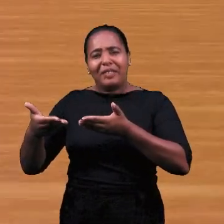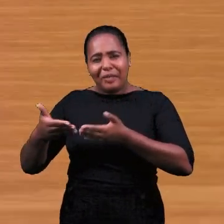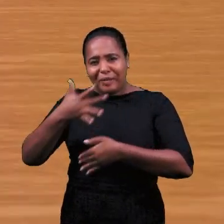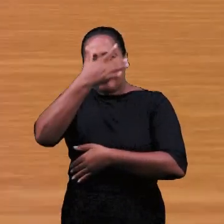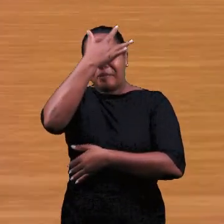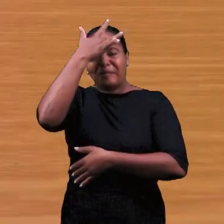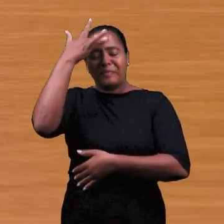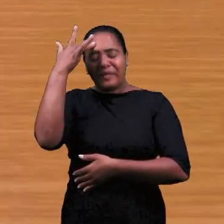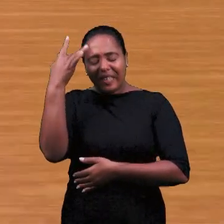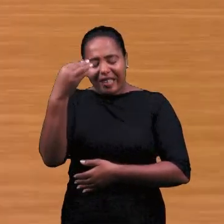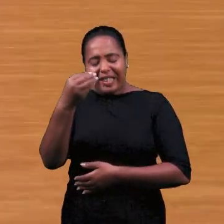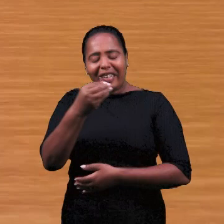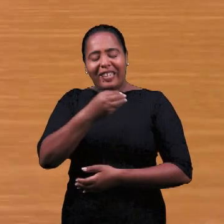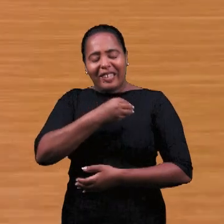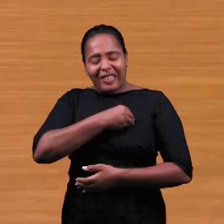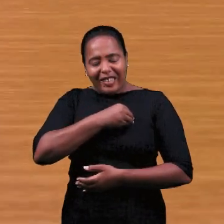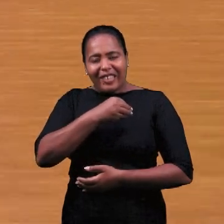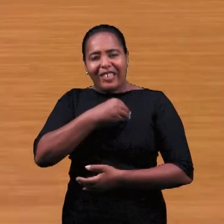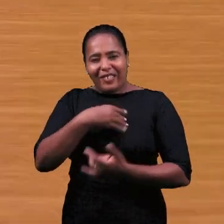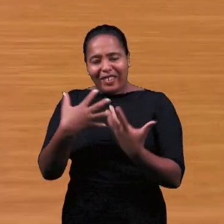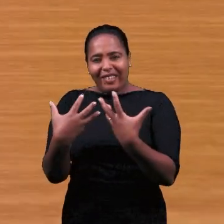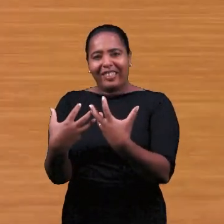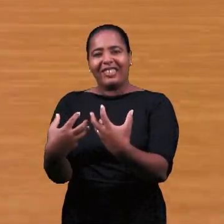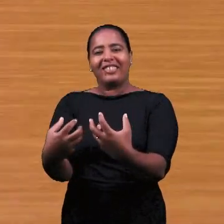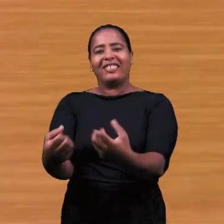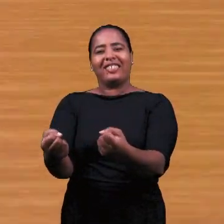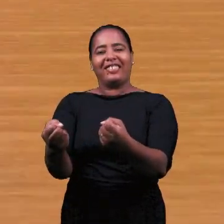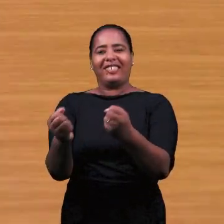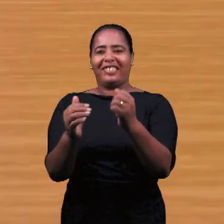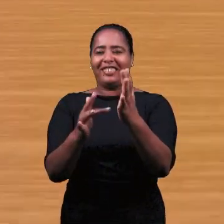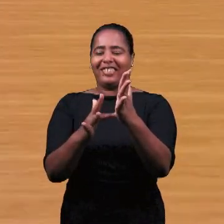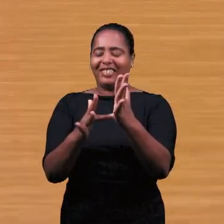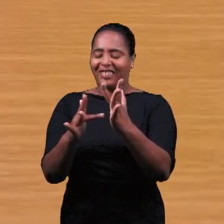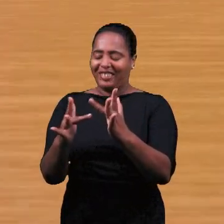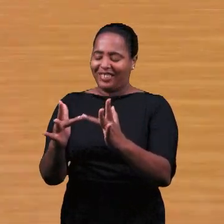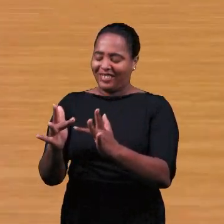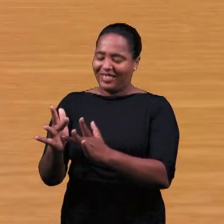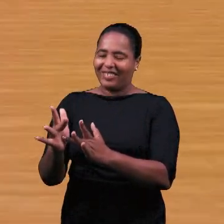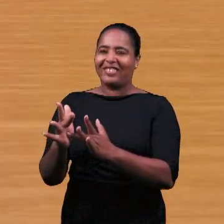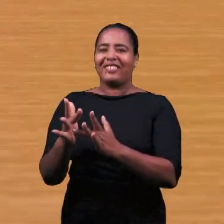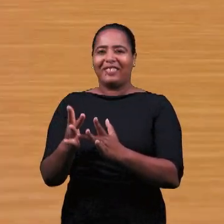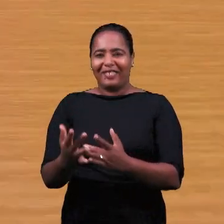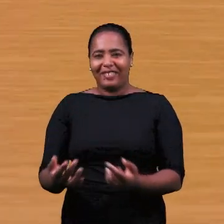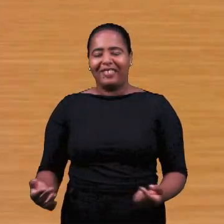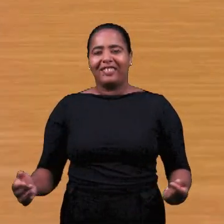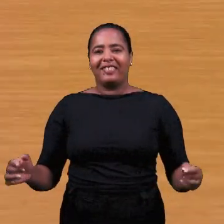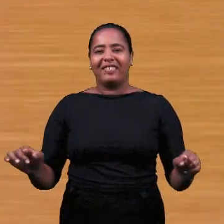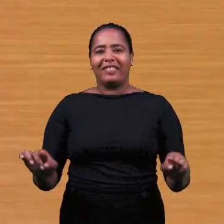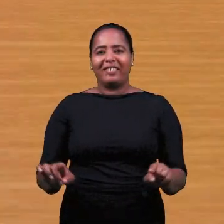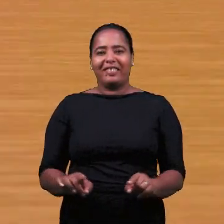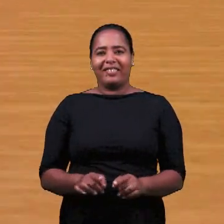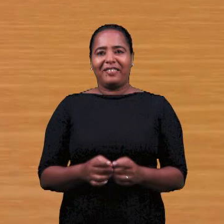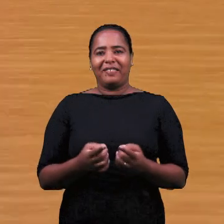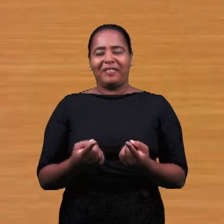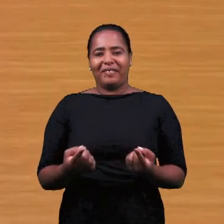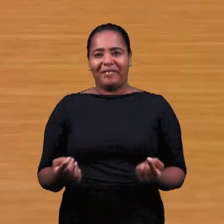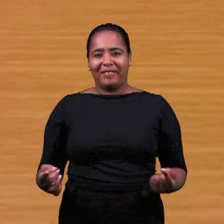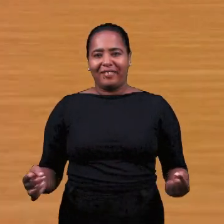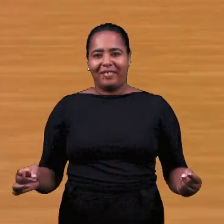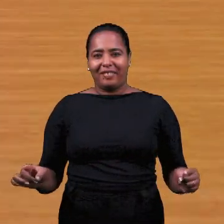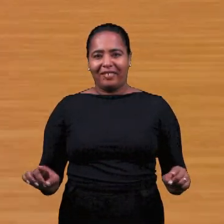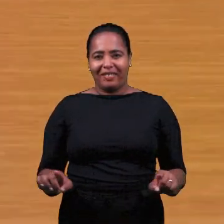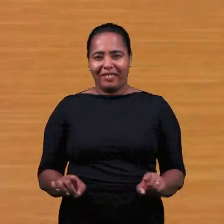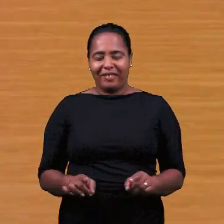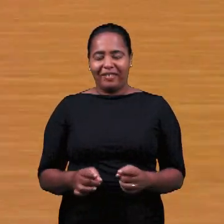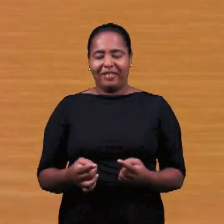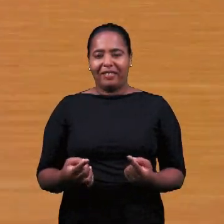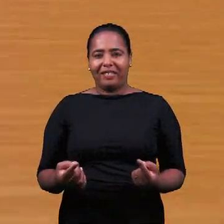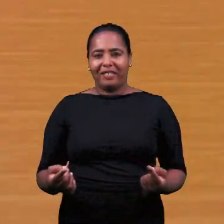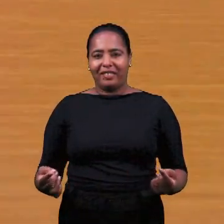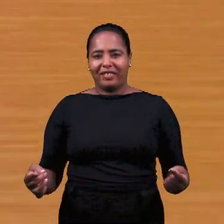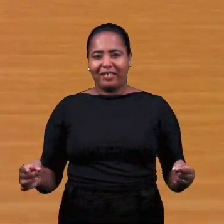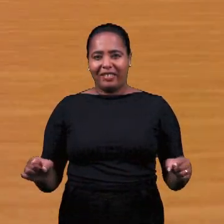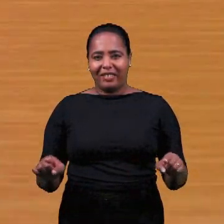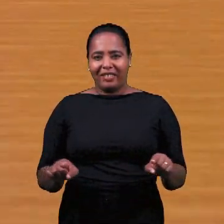греха.